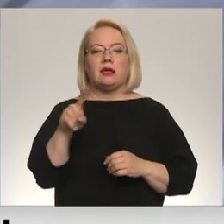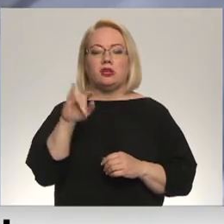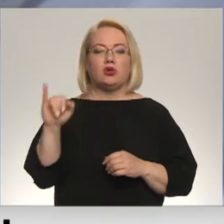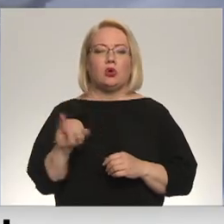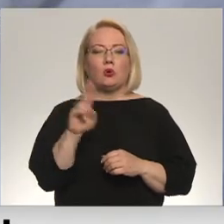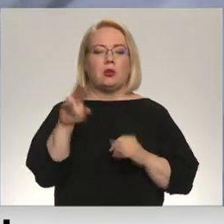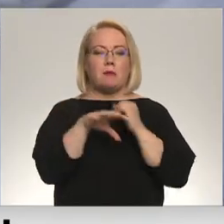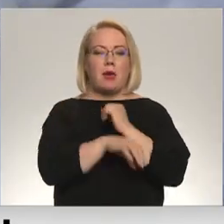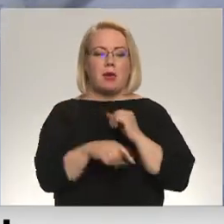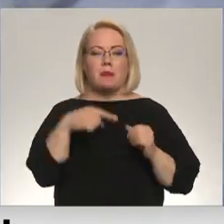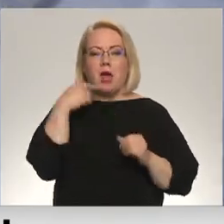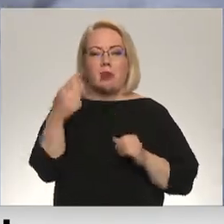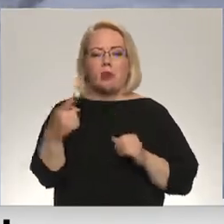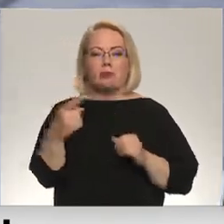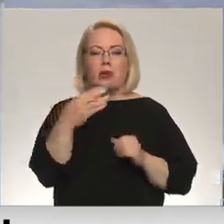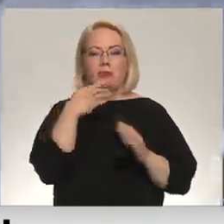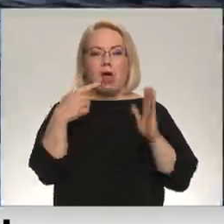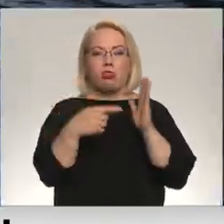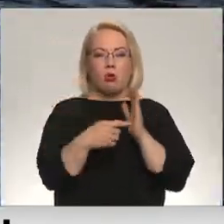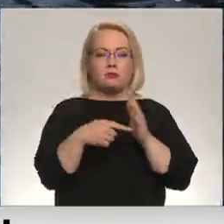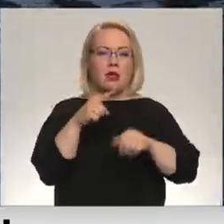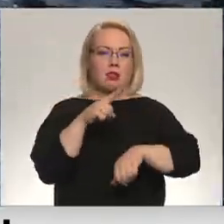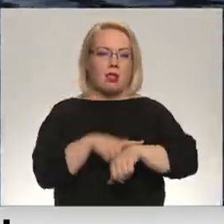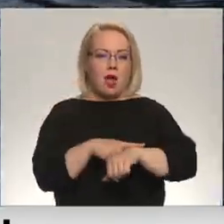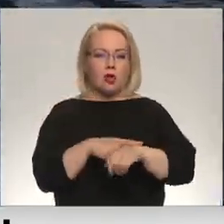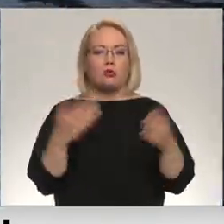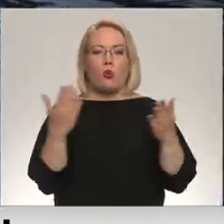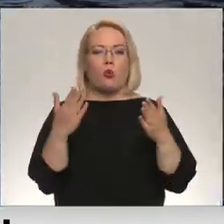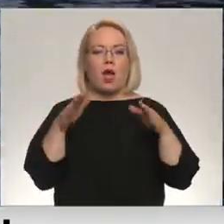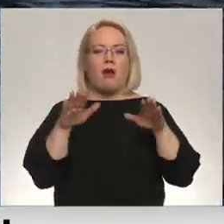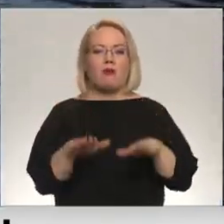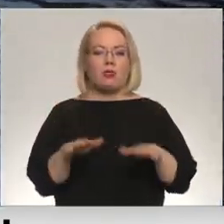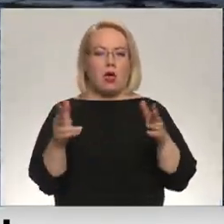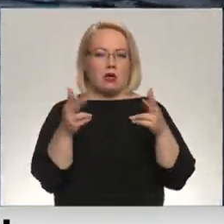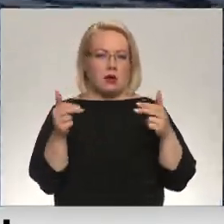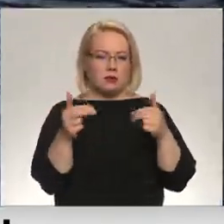norādot datumu, laiku un lokāciju, kur tas veikts. Ramona Zariņāvis, Cāzars, Vidzemes televīzija